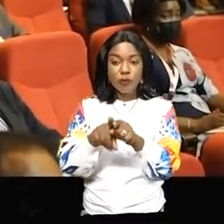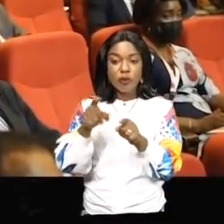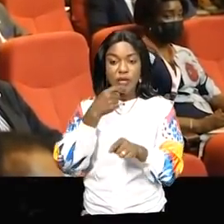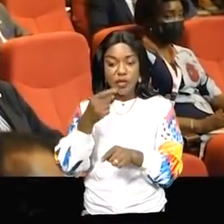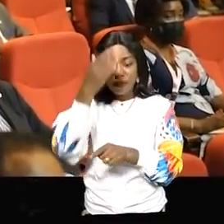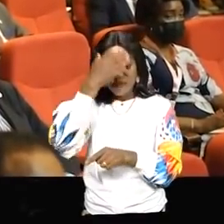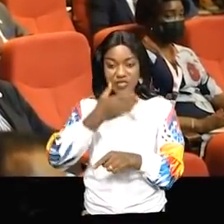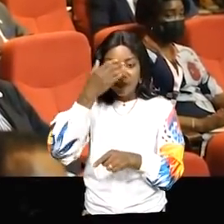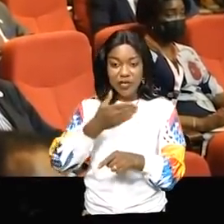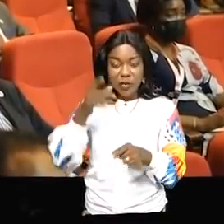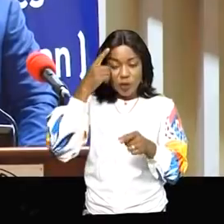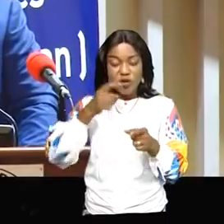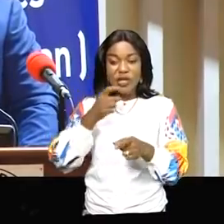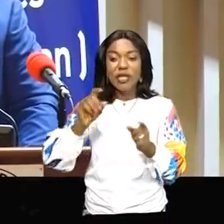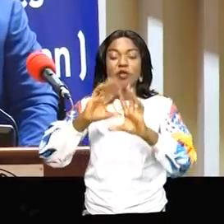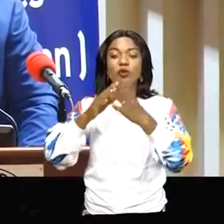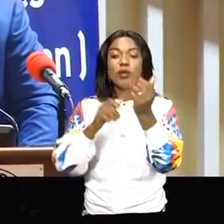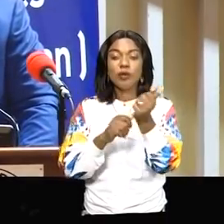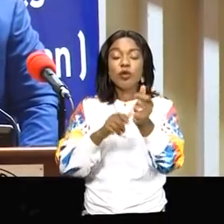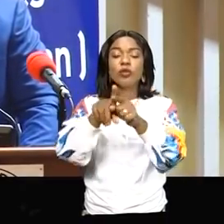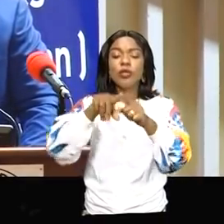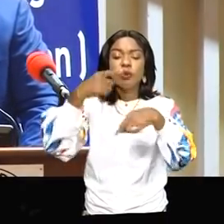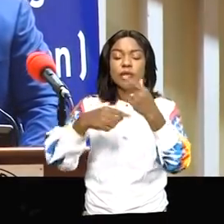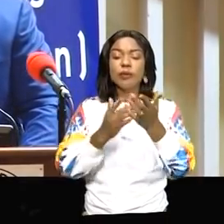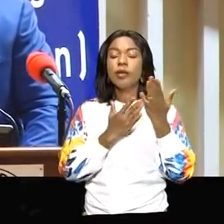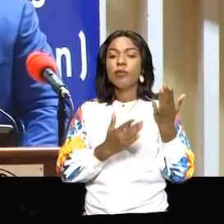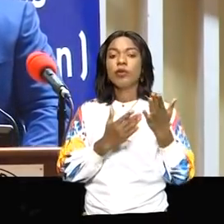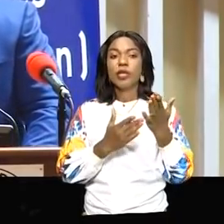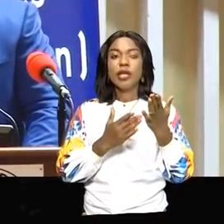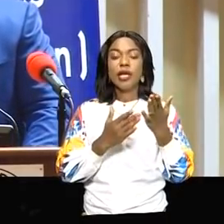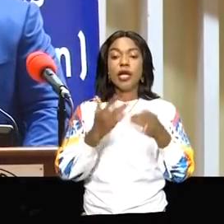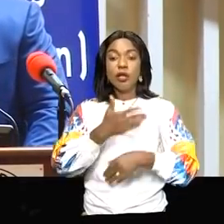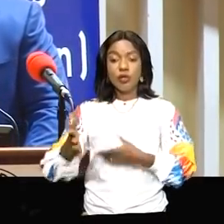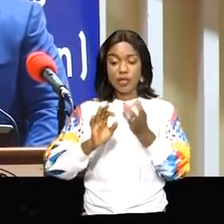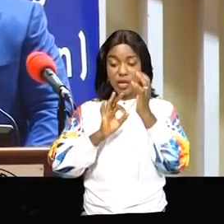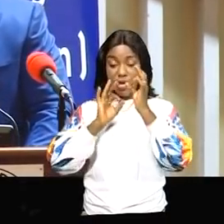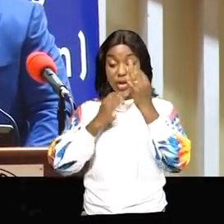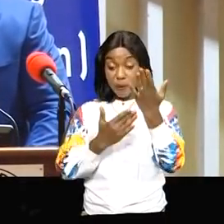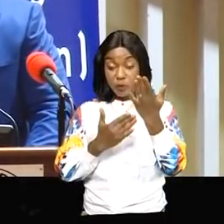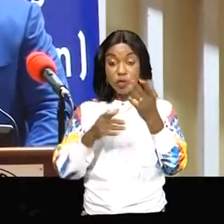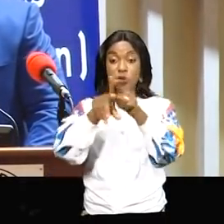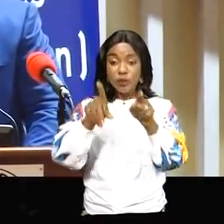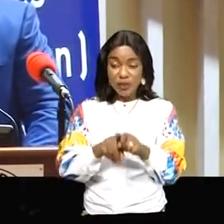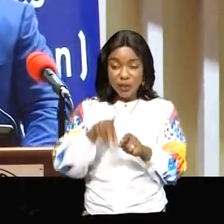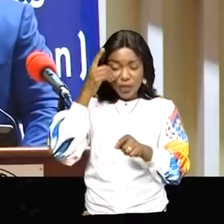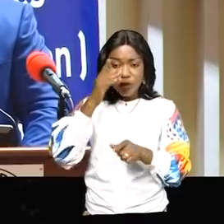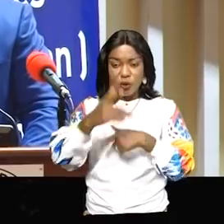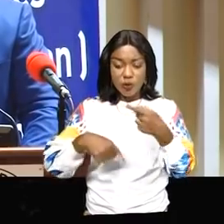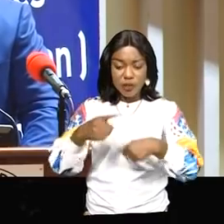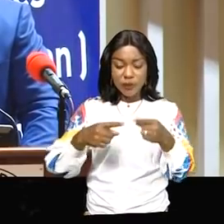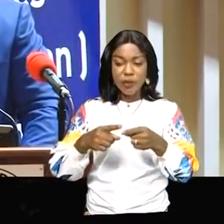Elle peut être considérée comme une étape importante, un événement majeur, un pas décisif,